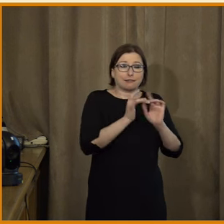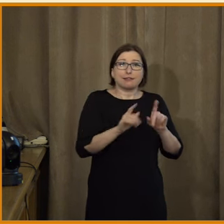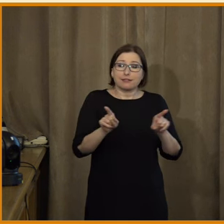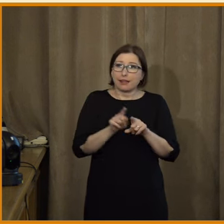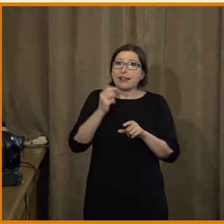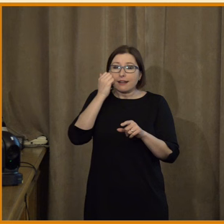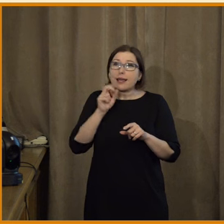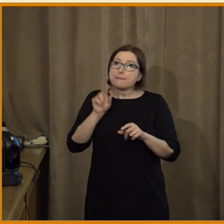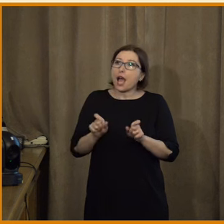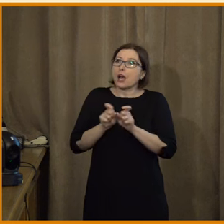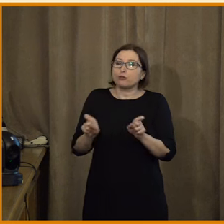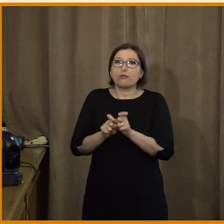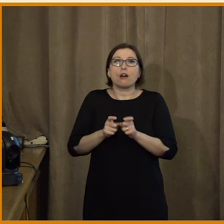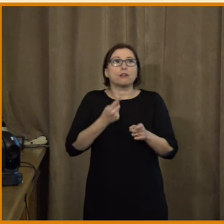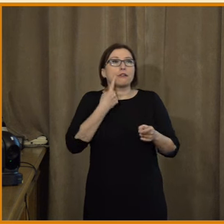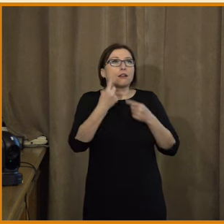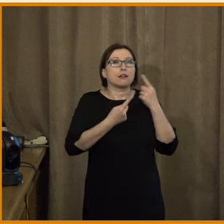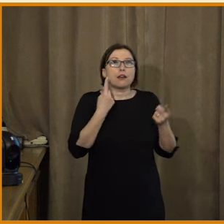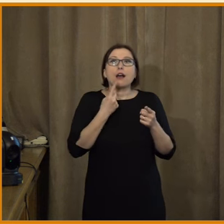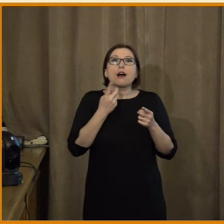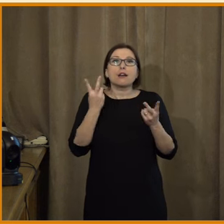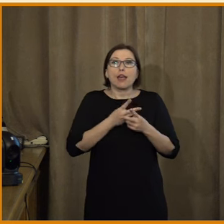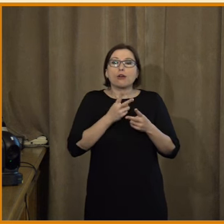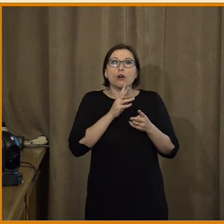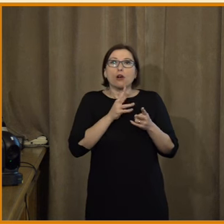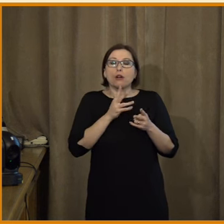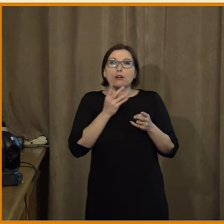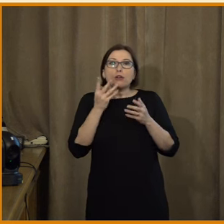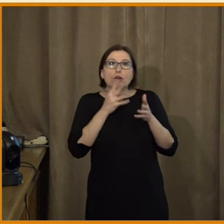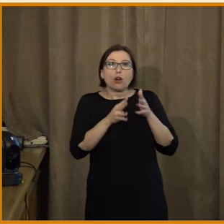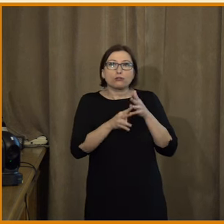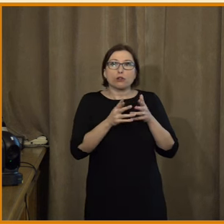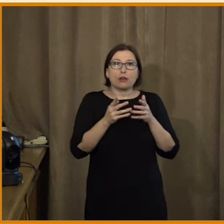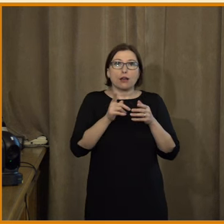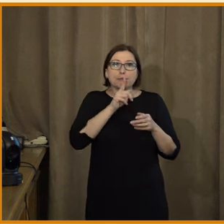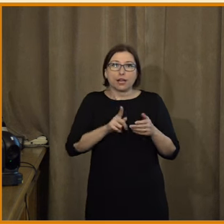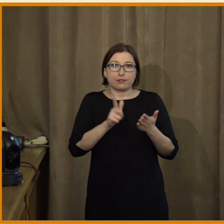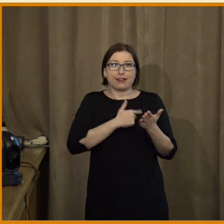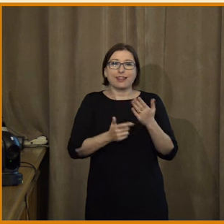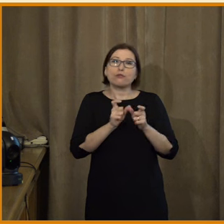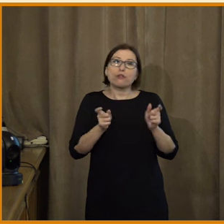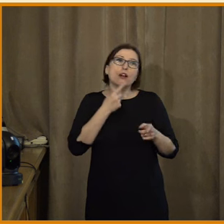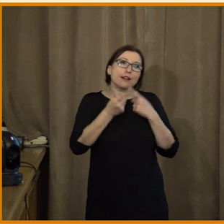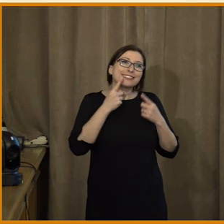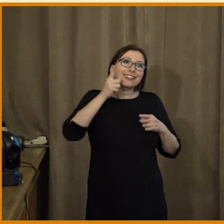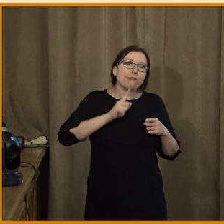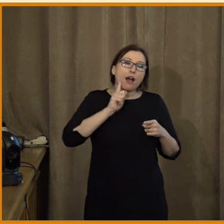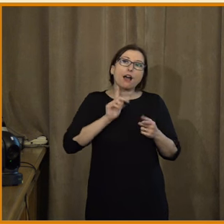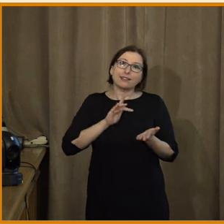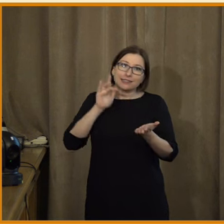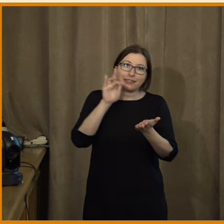spoustu důvodů říkat něco, co třeba empiricky ověřitelně není pravda, protože jim to sloužilo k nějakému cíli.